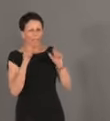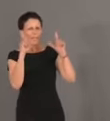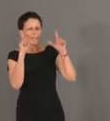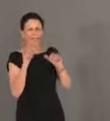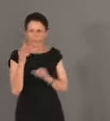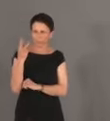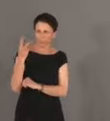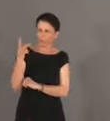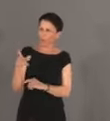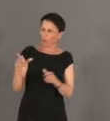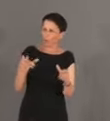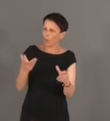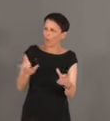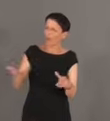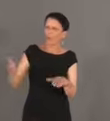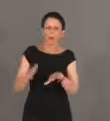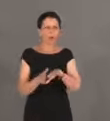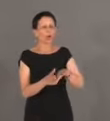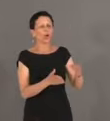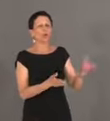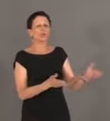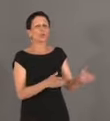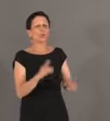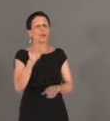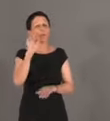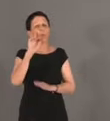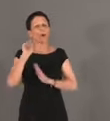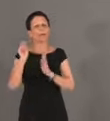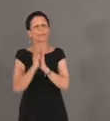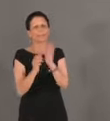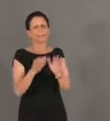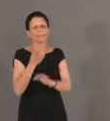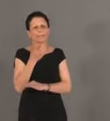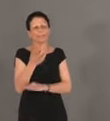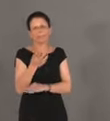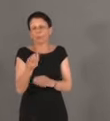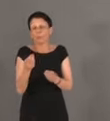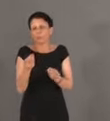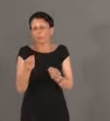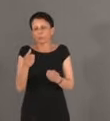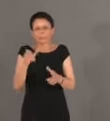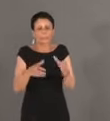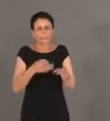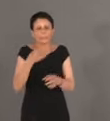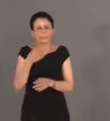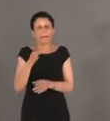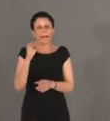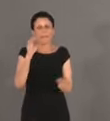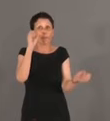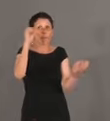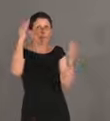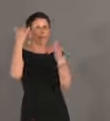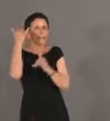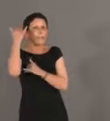vôtre, mes chers collègues de gauche, pourquoi, lorsque nous évoquons, ou lorsqu'il est évoqué, l'idéologie